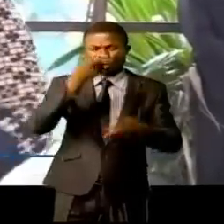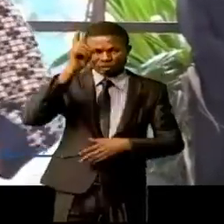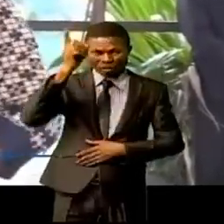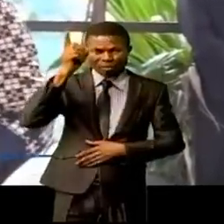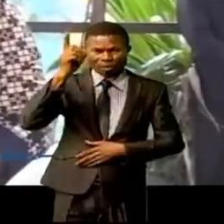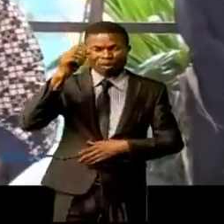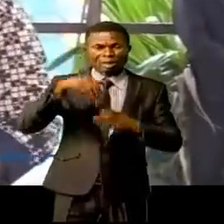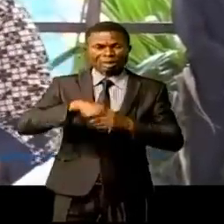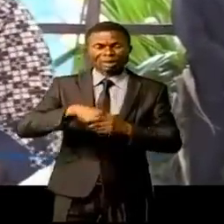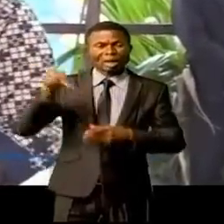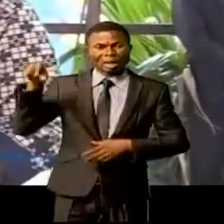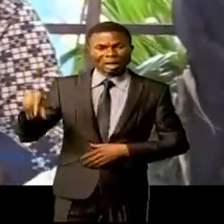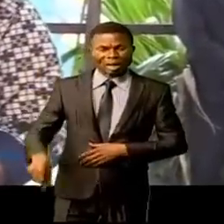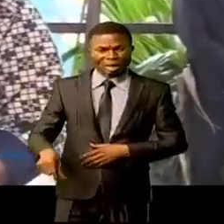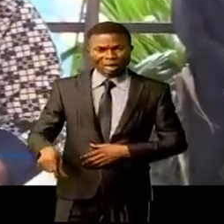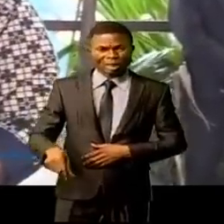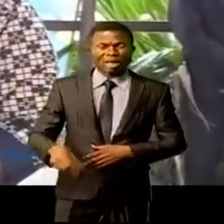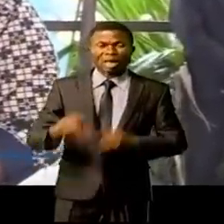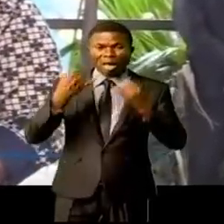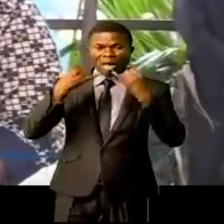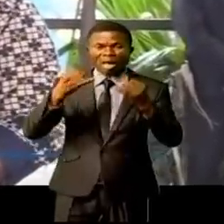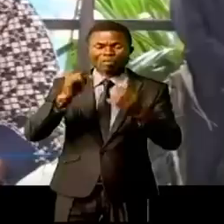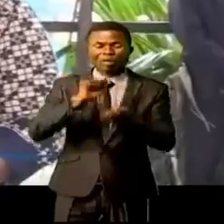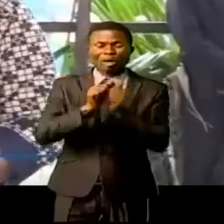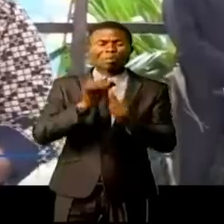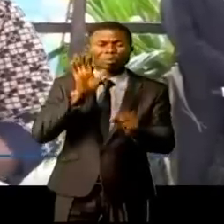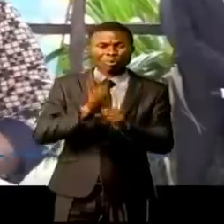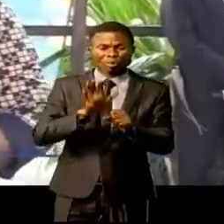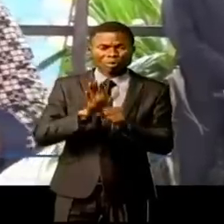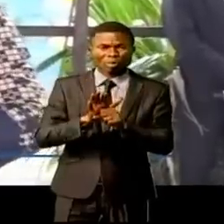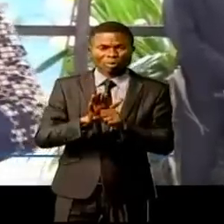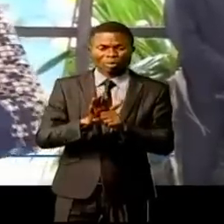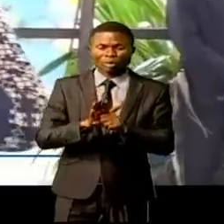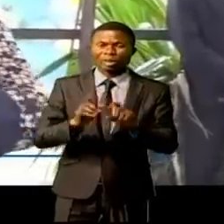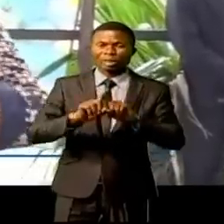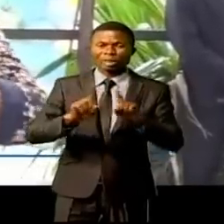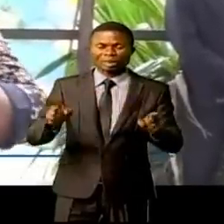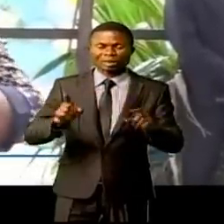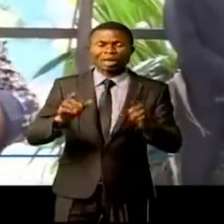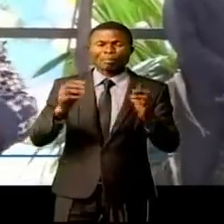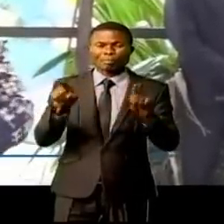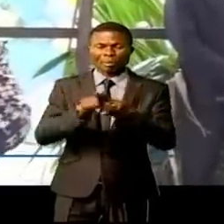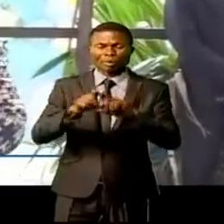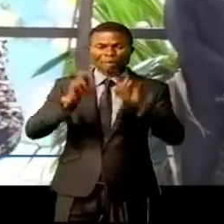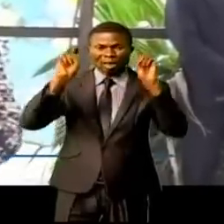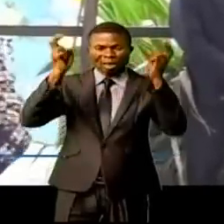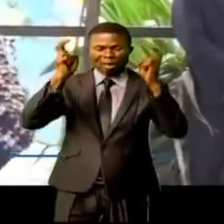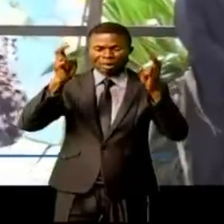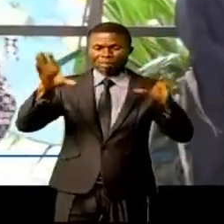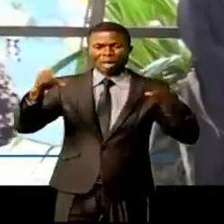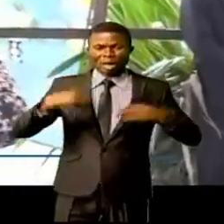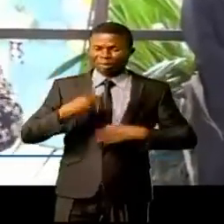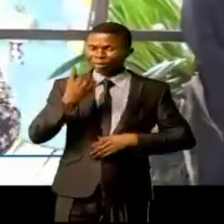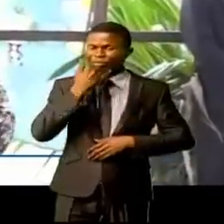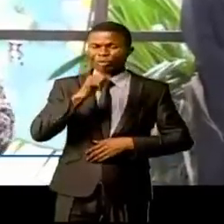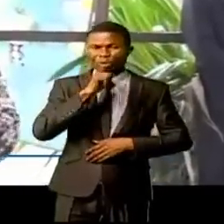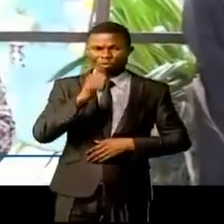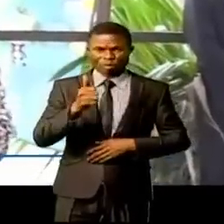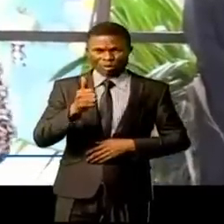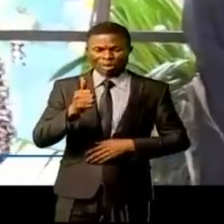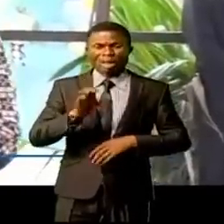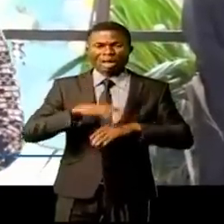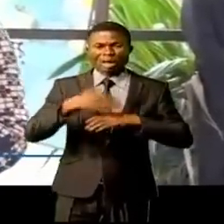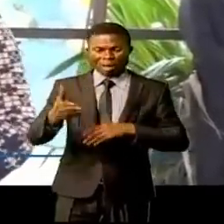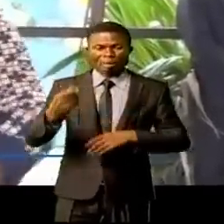Dans ces quartiers, on m'a informé de beaucoup de choses qui cadrent avec mon thème Tolérance zéro et en second lieu,